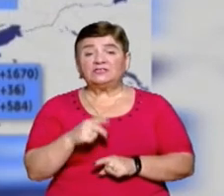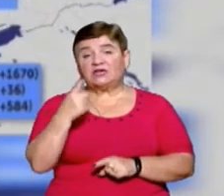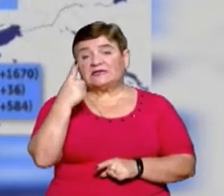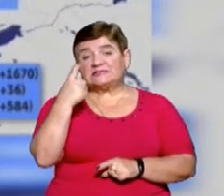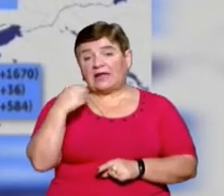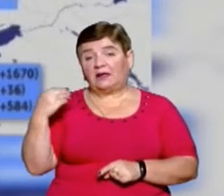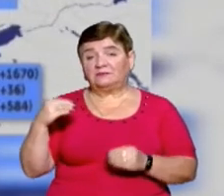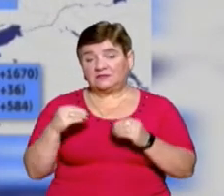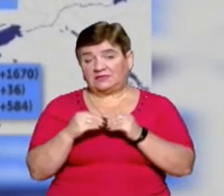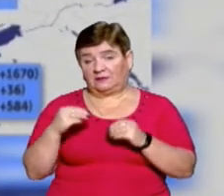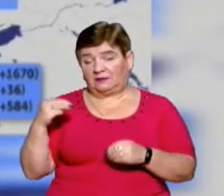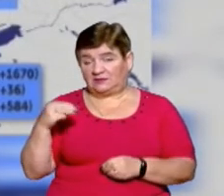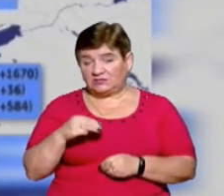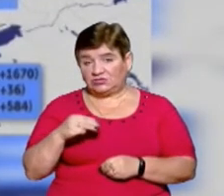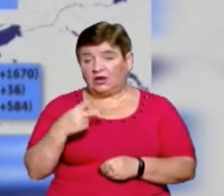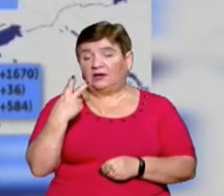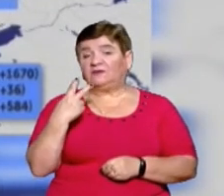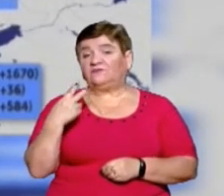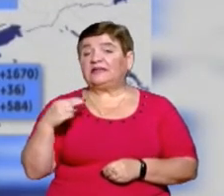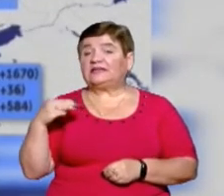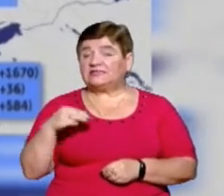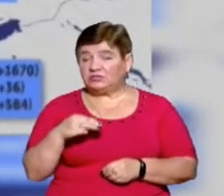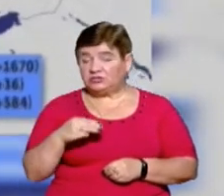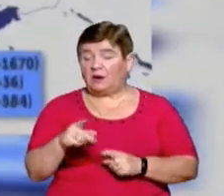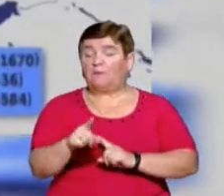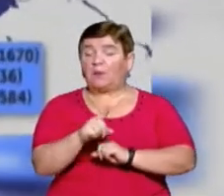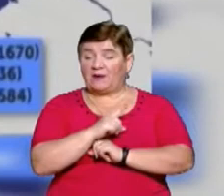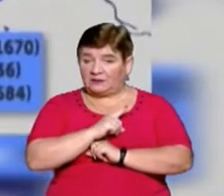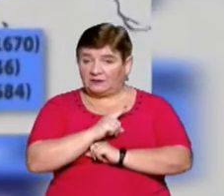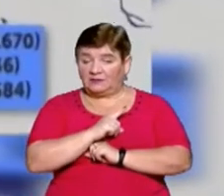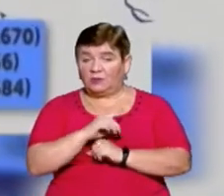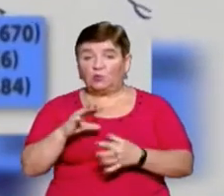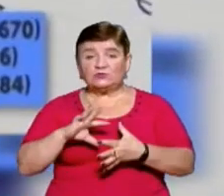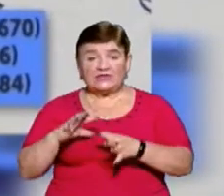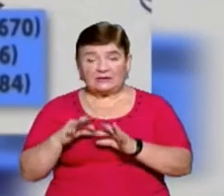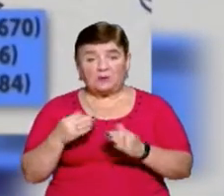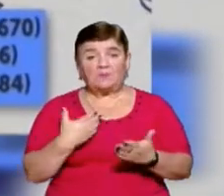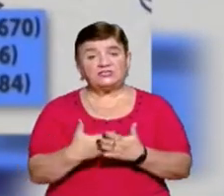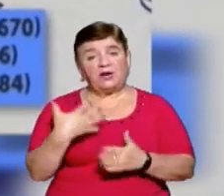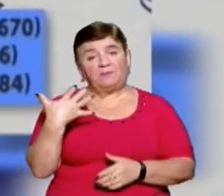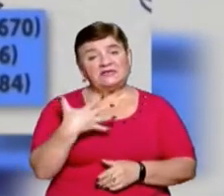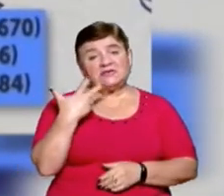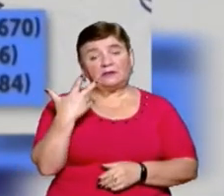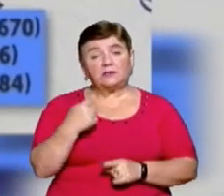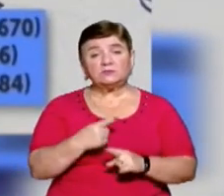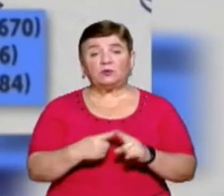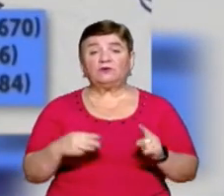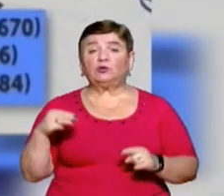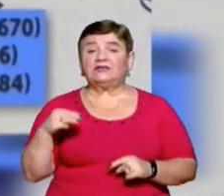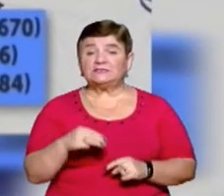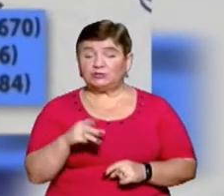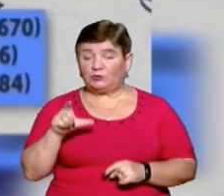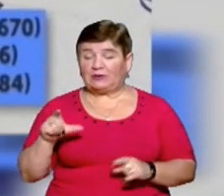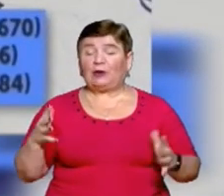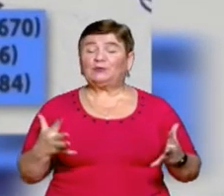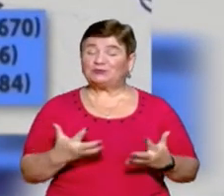110 тисяч. З них 2 354 померли від ускладнень, одужали майже 53,5 тисячі людей.